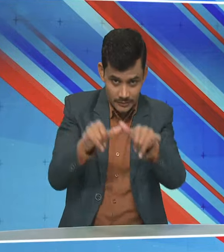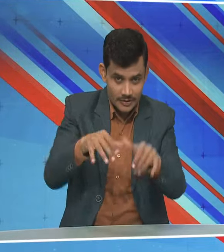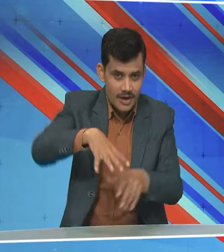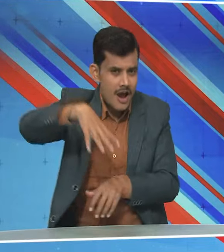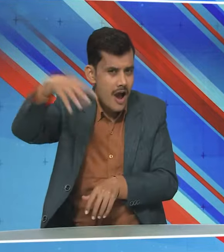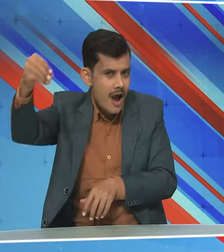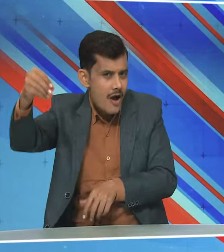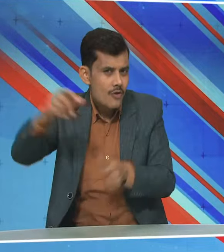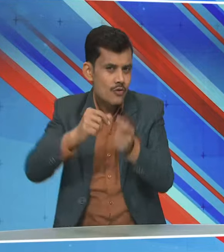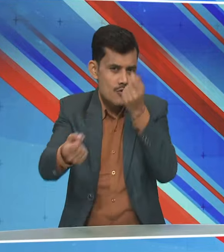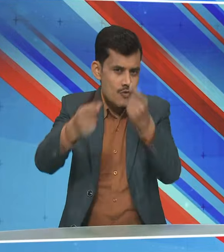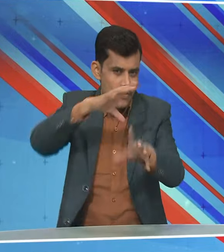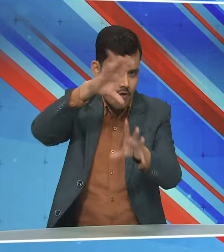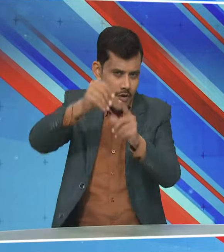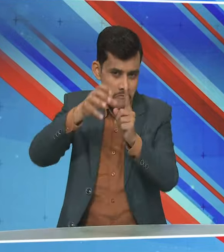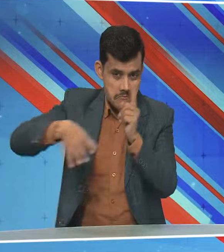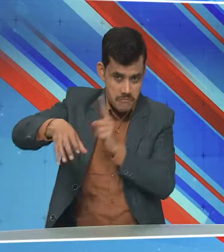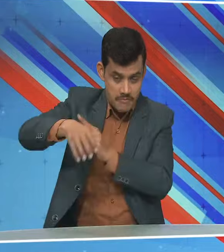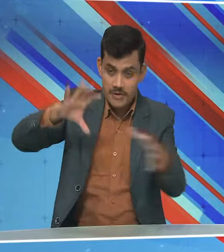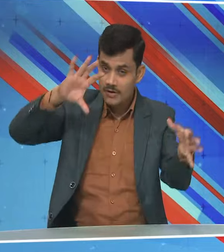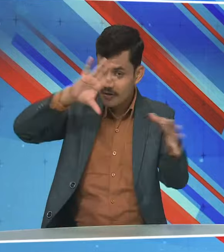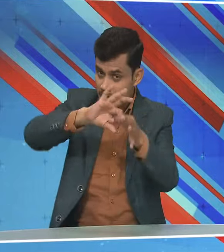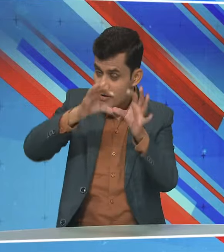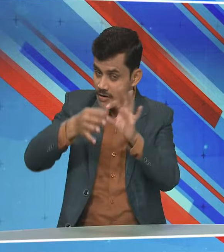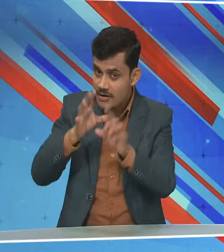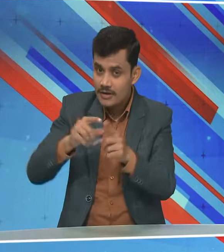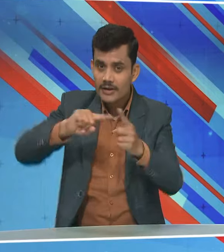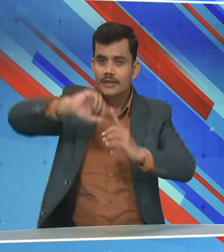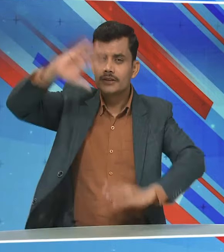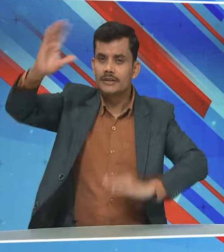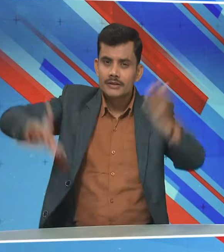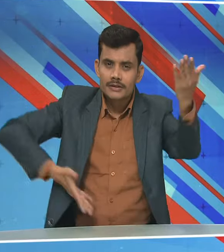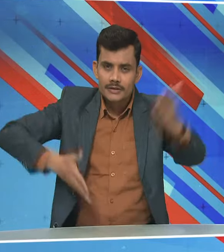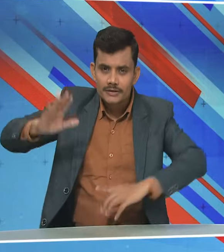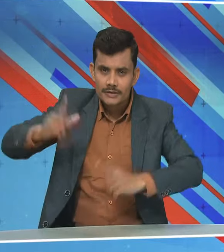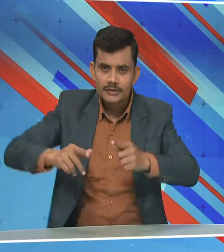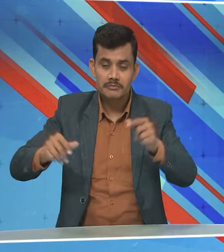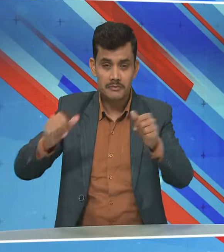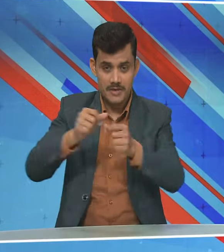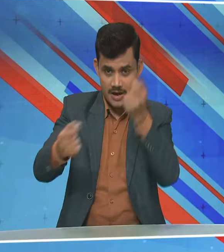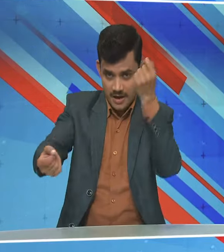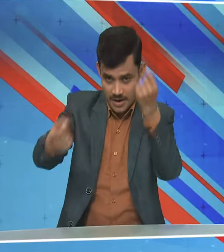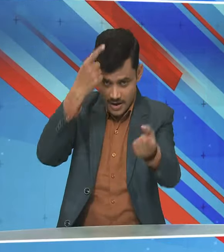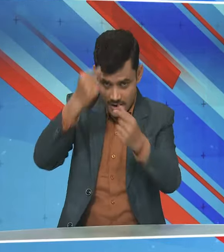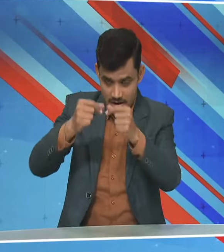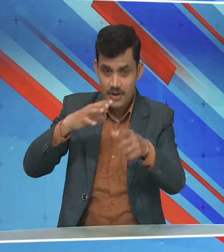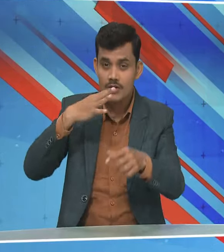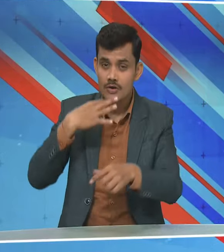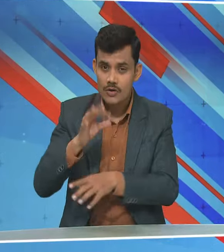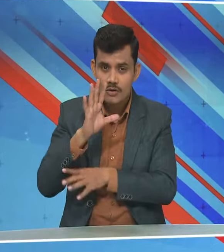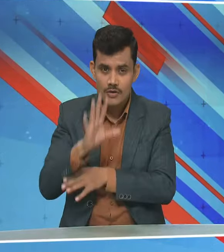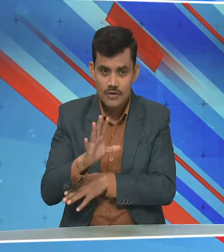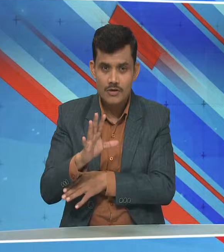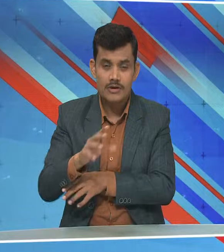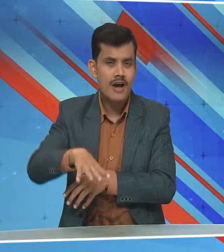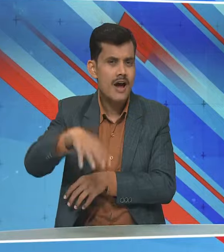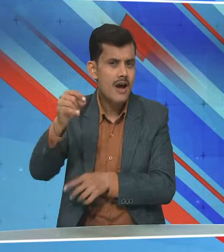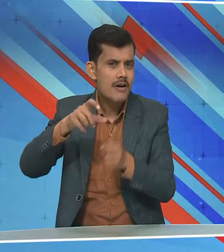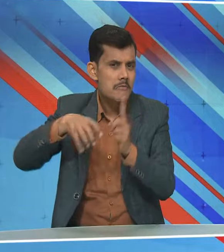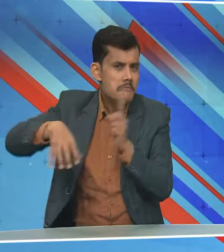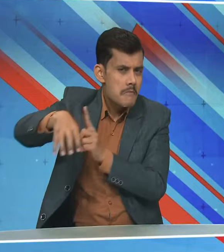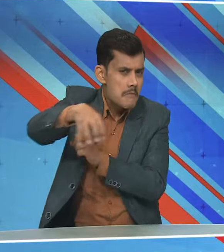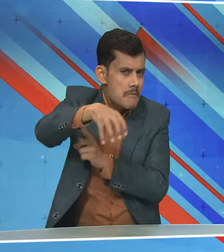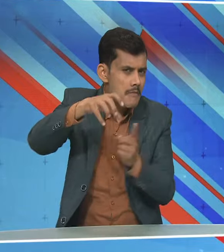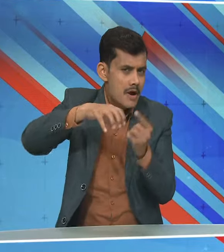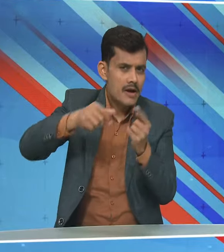हुश Laughs एढ आम भी में बचार